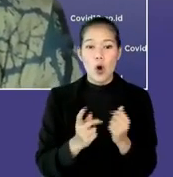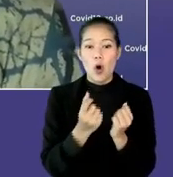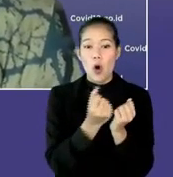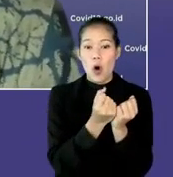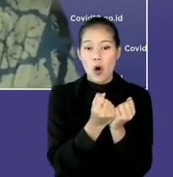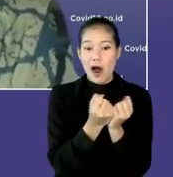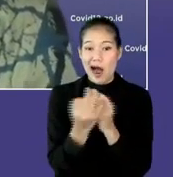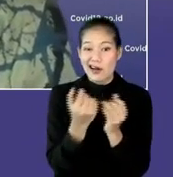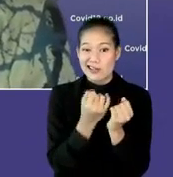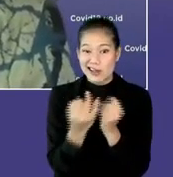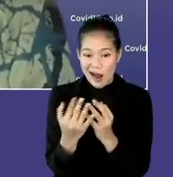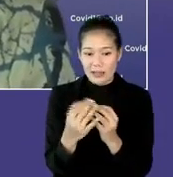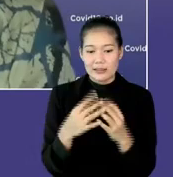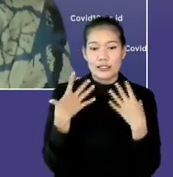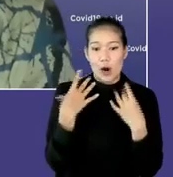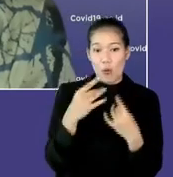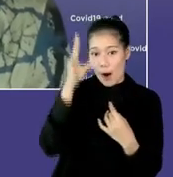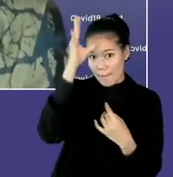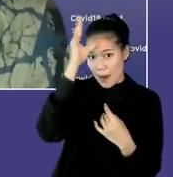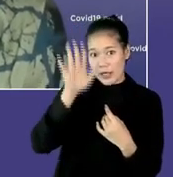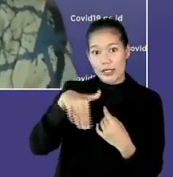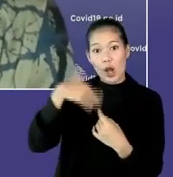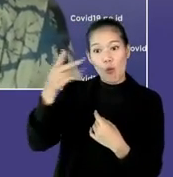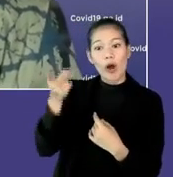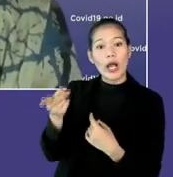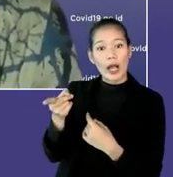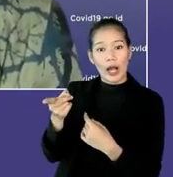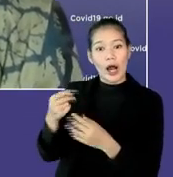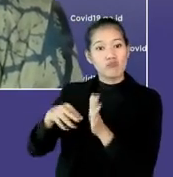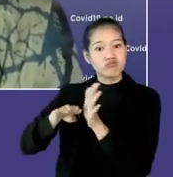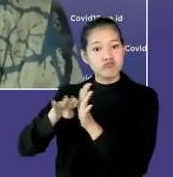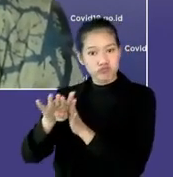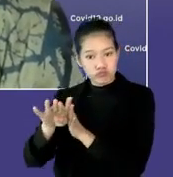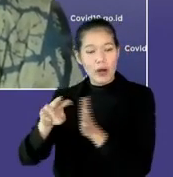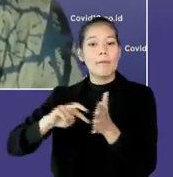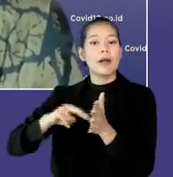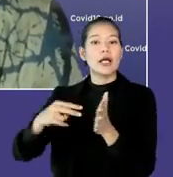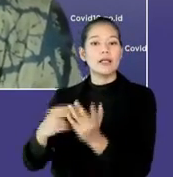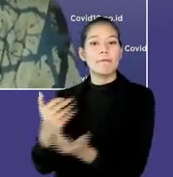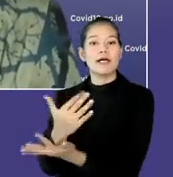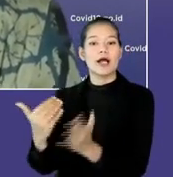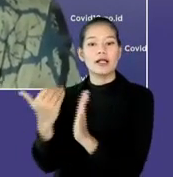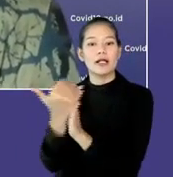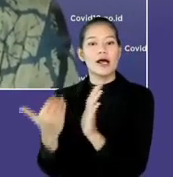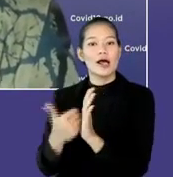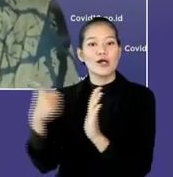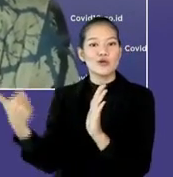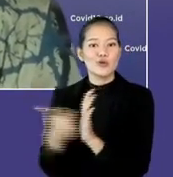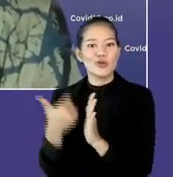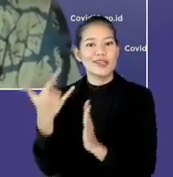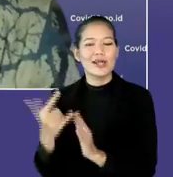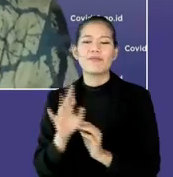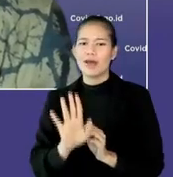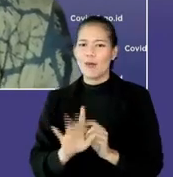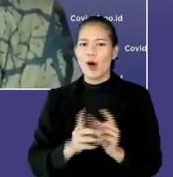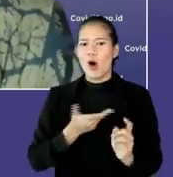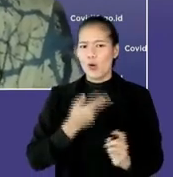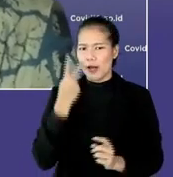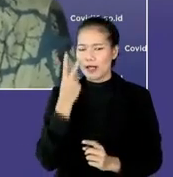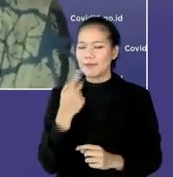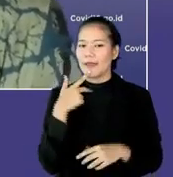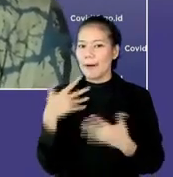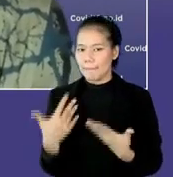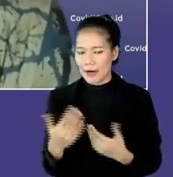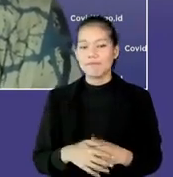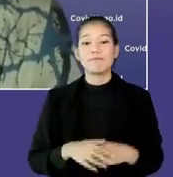makin tinggi di luar Jawa Bali. Berarti luar Jawa Bali itu akan lebih patuh. Tapi nanti hari ini yang kita lihat. Sama satu lagi barangkali